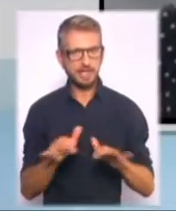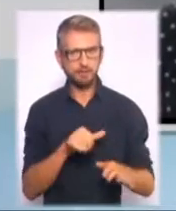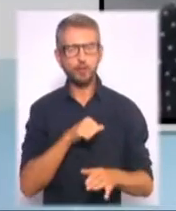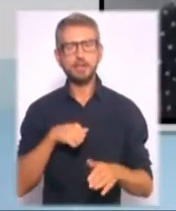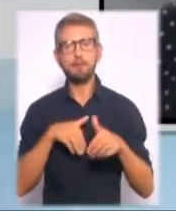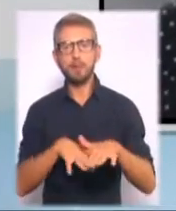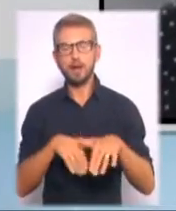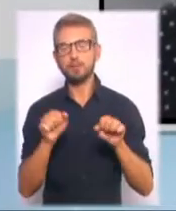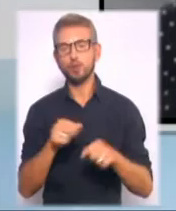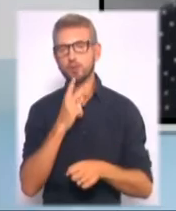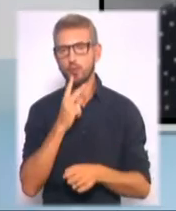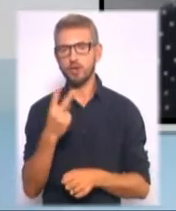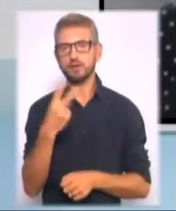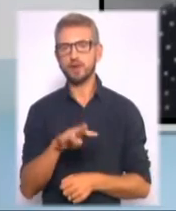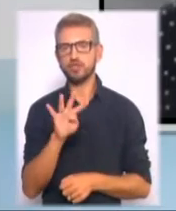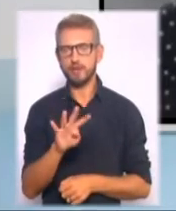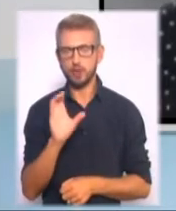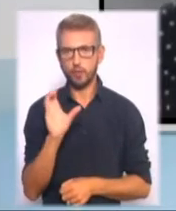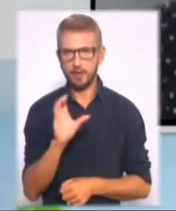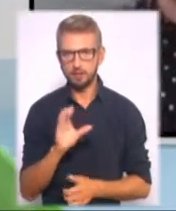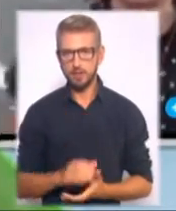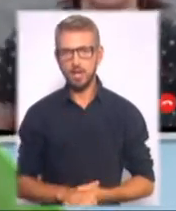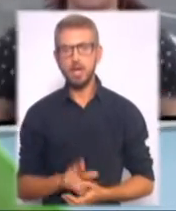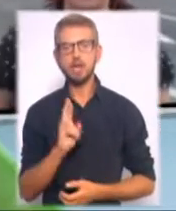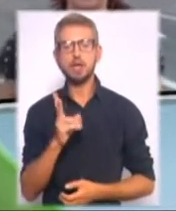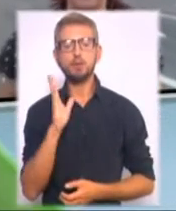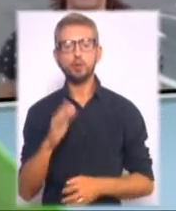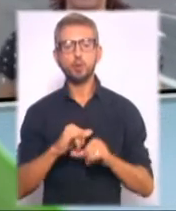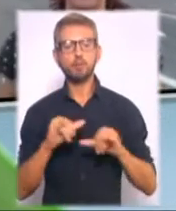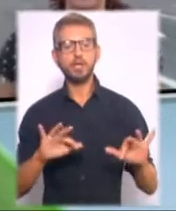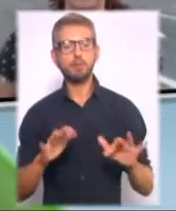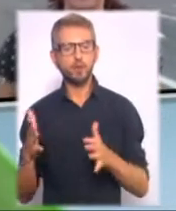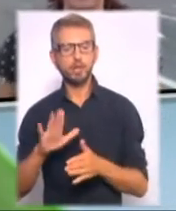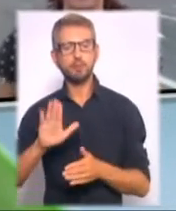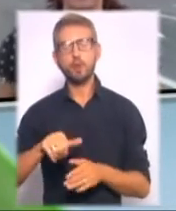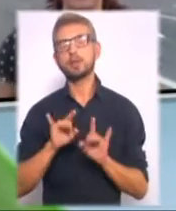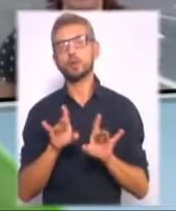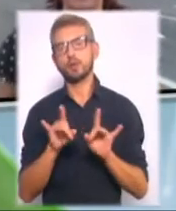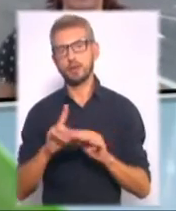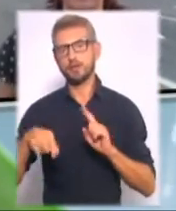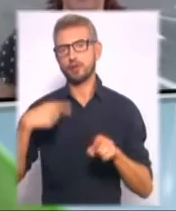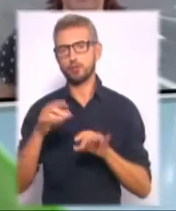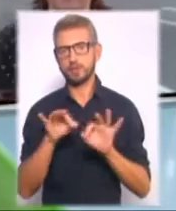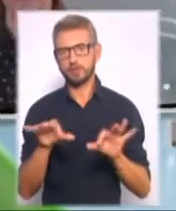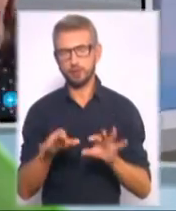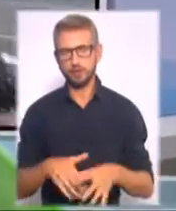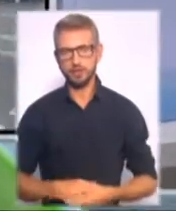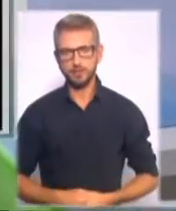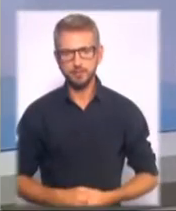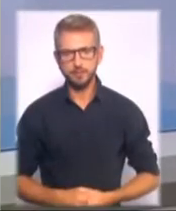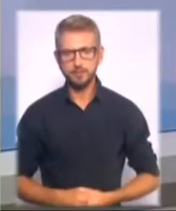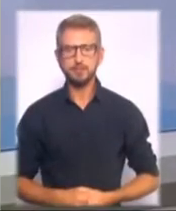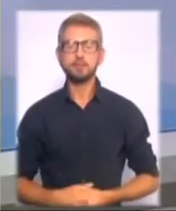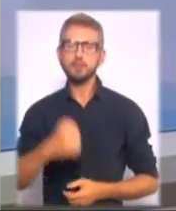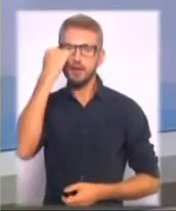зможемо побачити 24 серпня. Як будуть рознаткатися події далі, розкажемо вже в наших наступних випусках в студіях. Дякуємо,